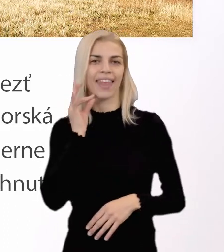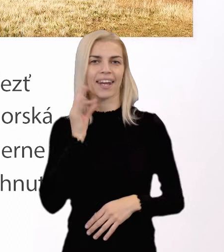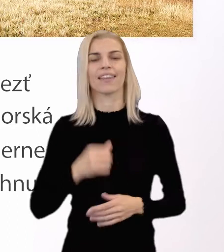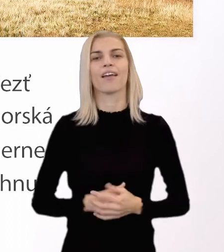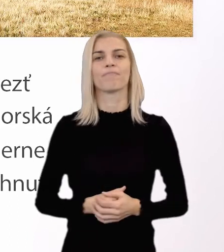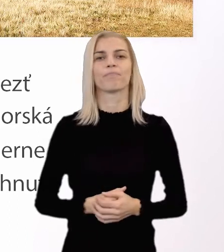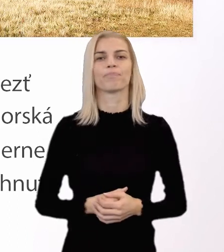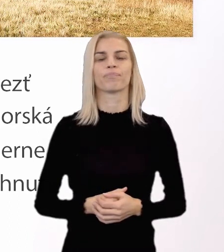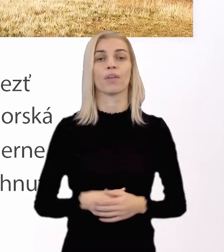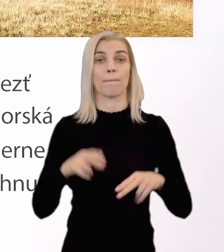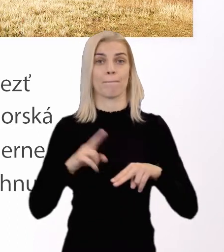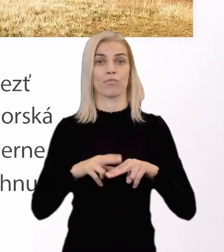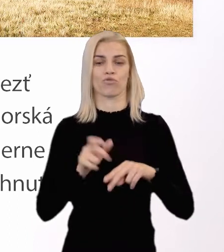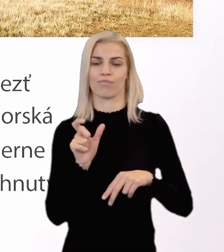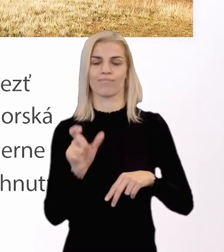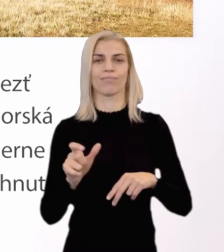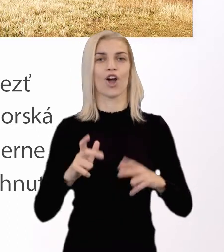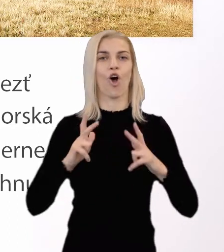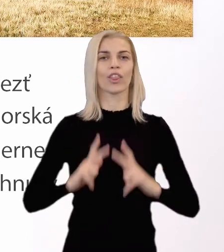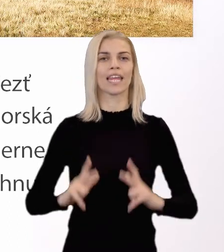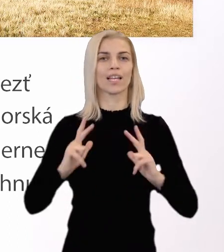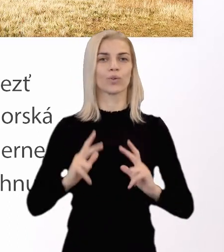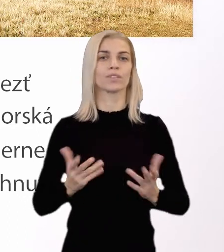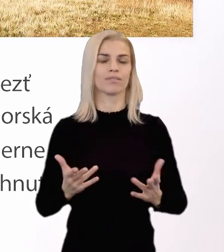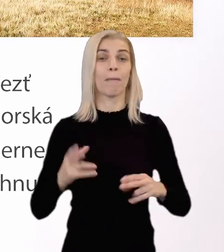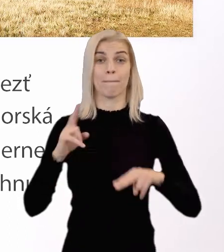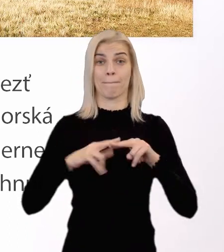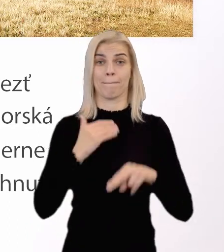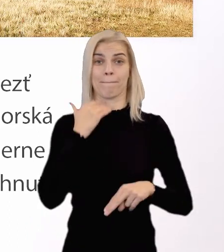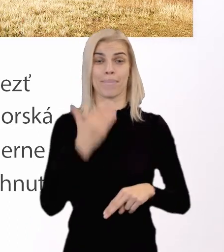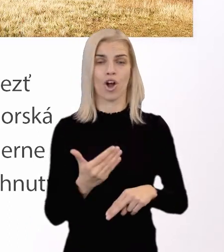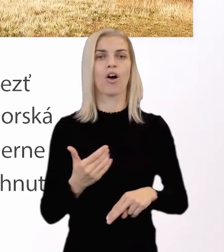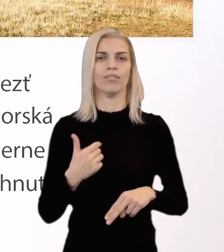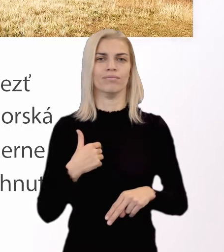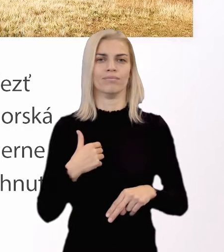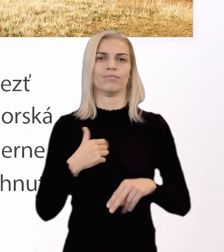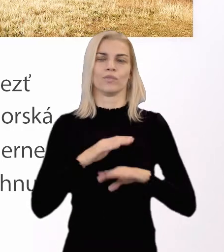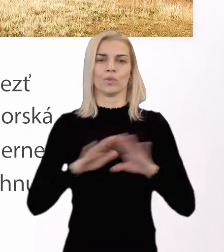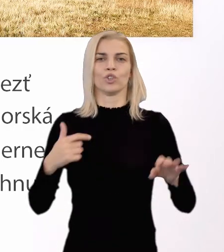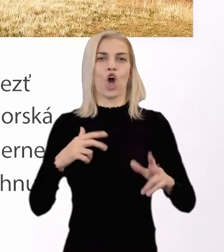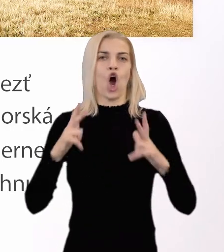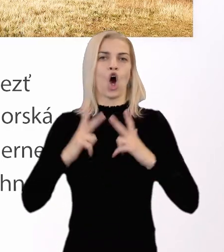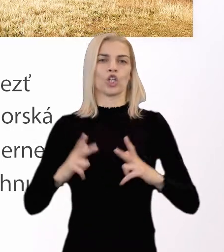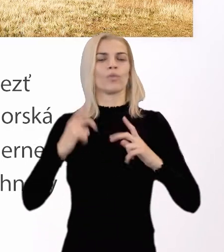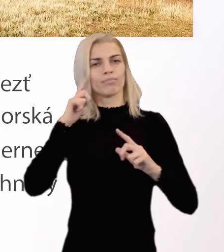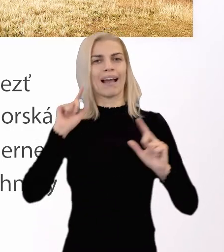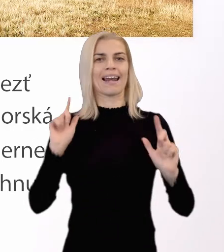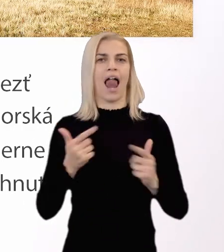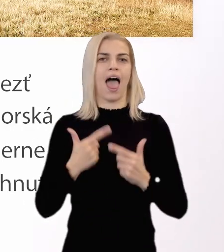A potom to slovo odýchnutý, no každý z nás bol potom odýchnutý, pretože naozaj trošku zrelaxoval.